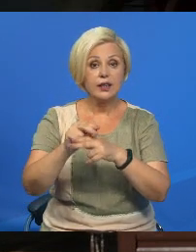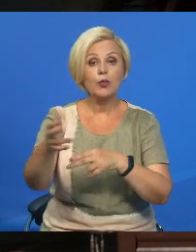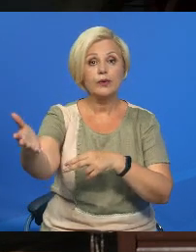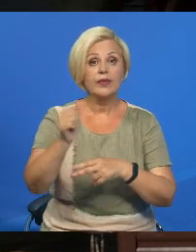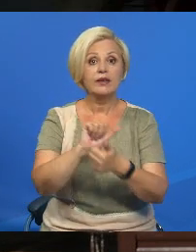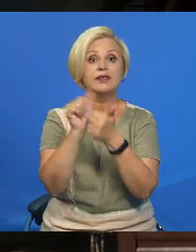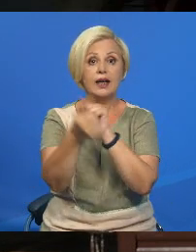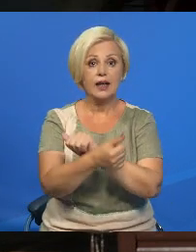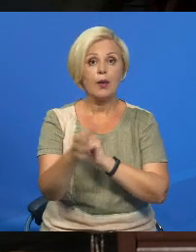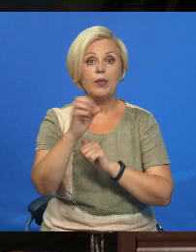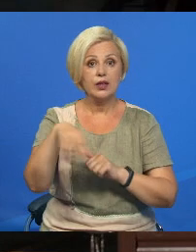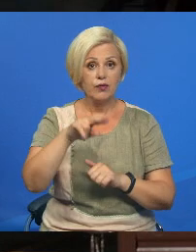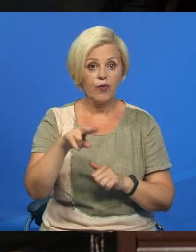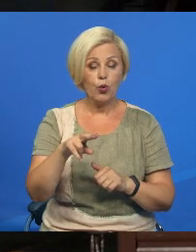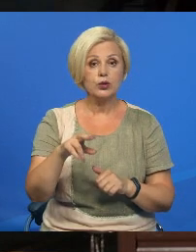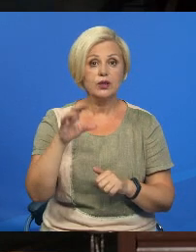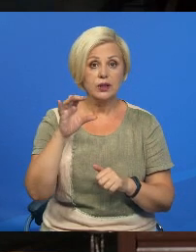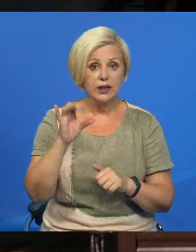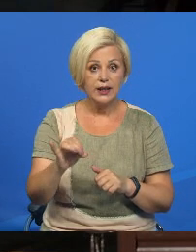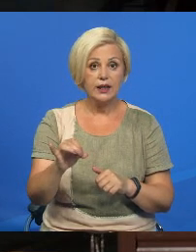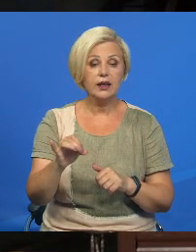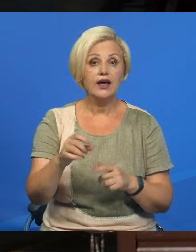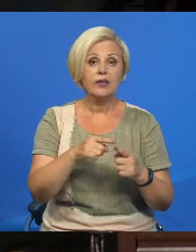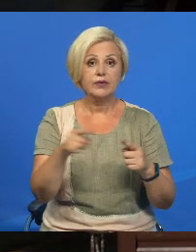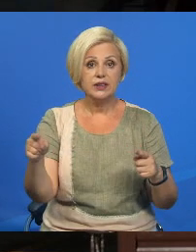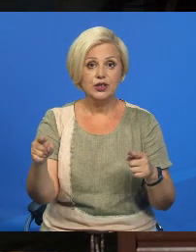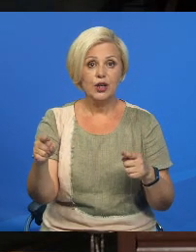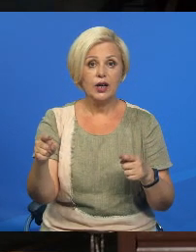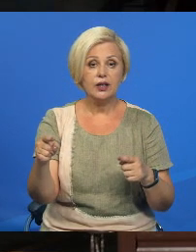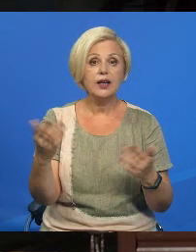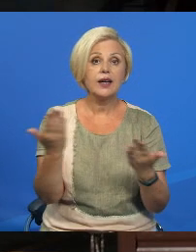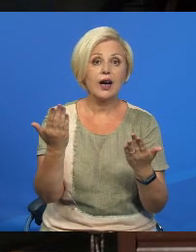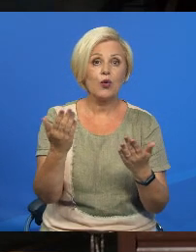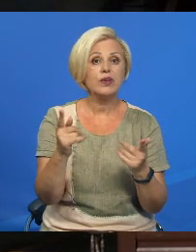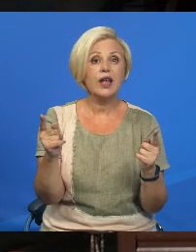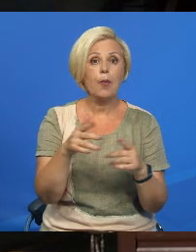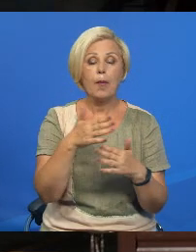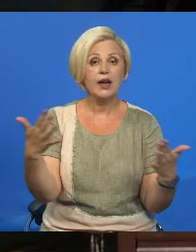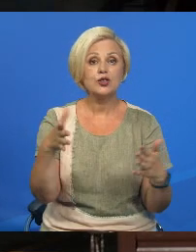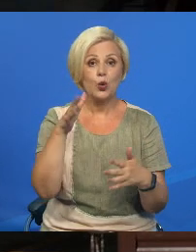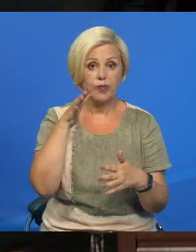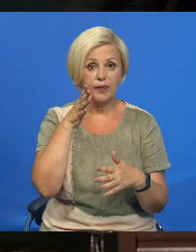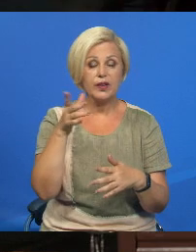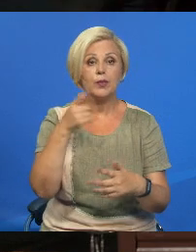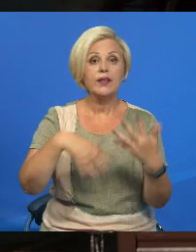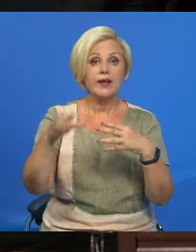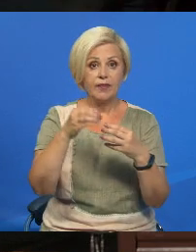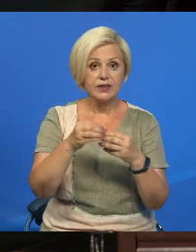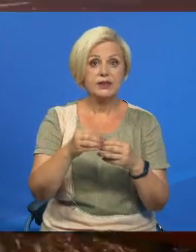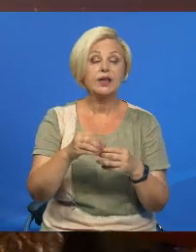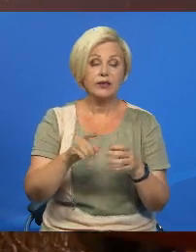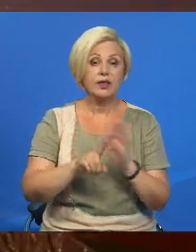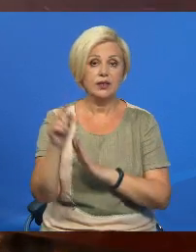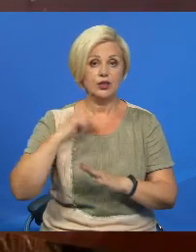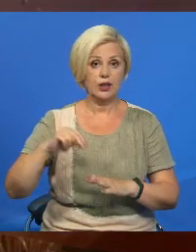обменный фонд и буквально в течение определенного небольшого количества времени все это восстановило и пошел в